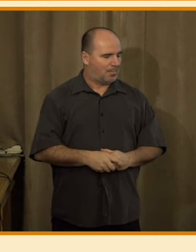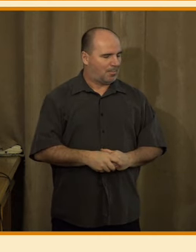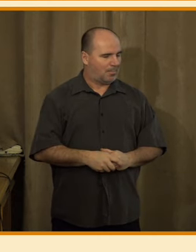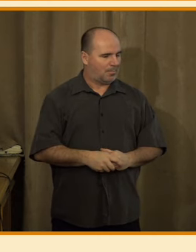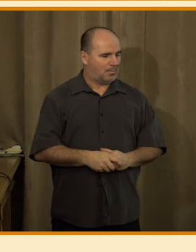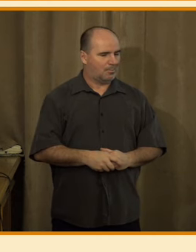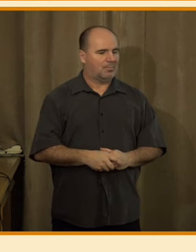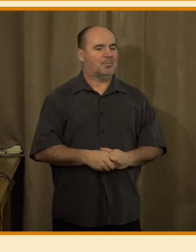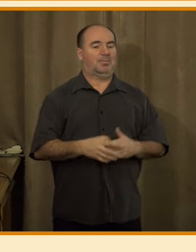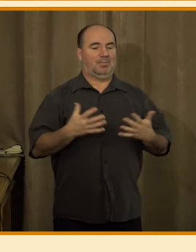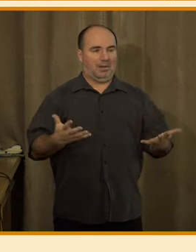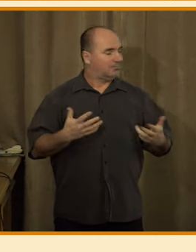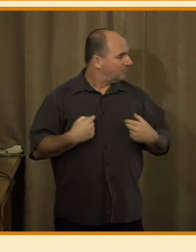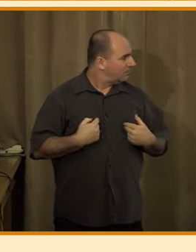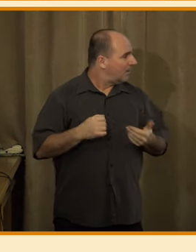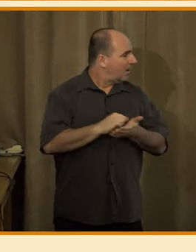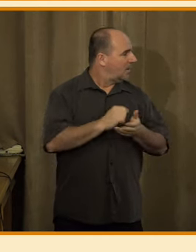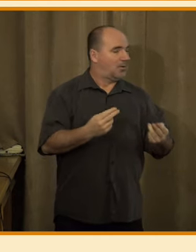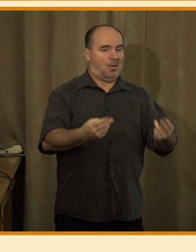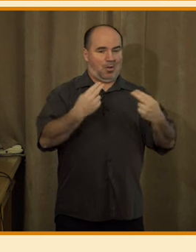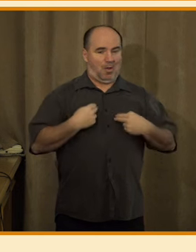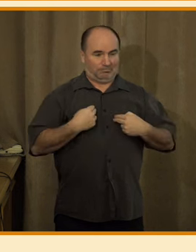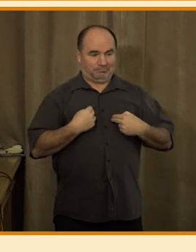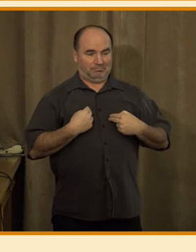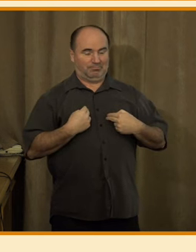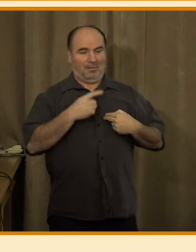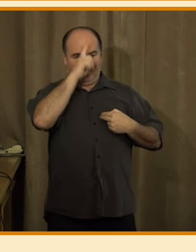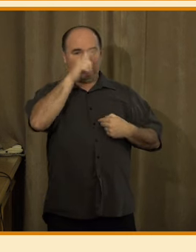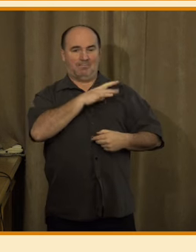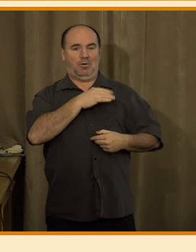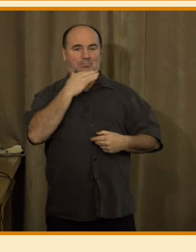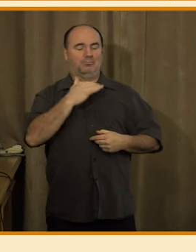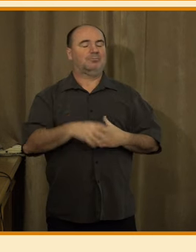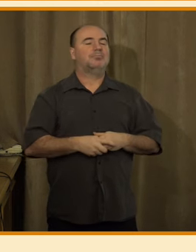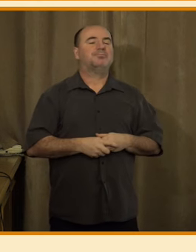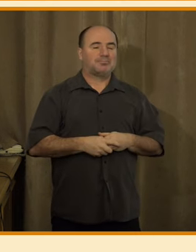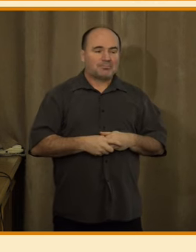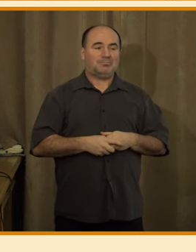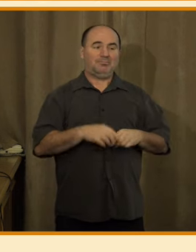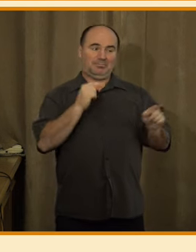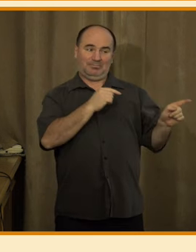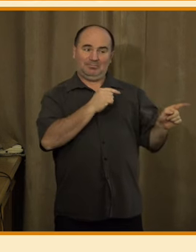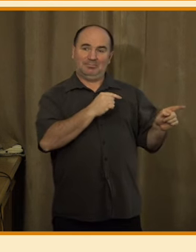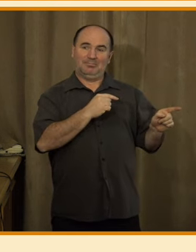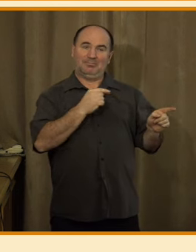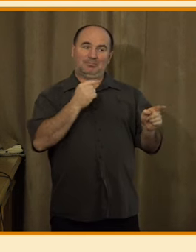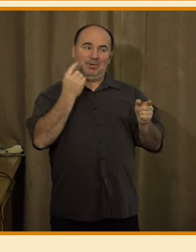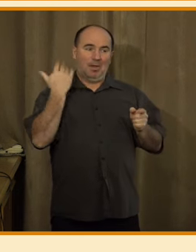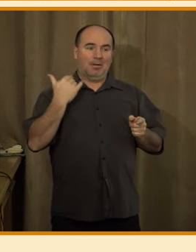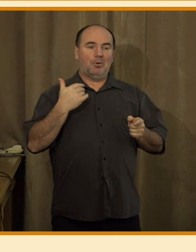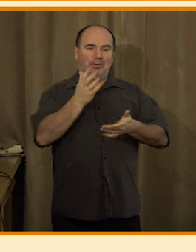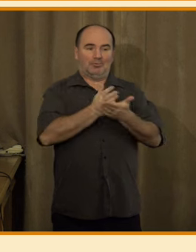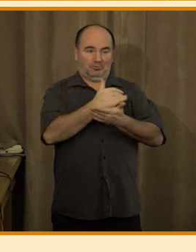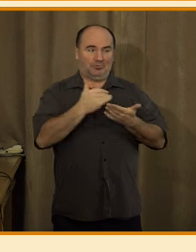Tak a teď je to zase na mě, protože ta část, o níž mluvil Ivan, tak se vám bude hodit pro možné